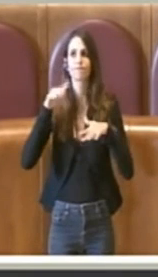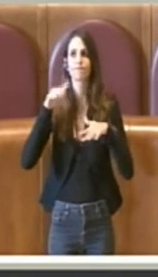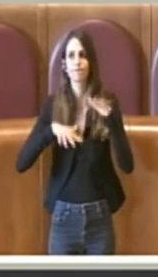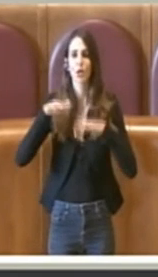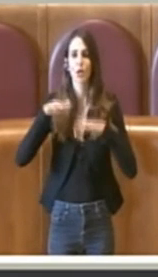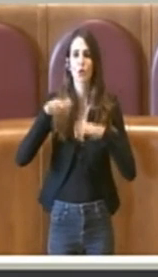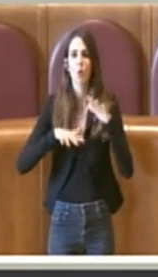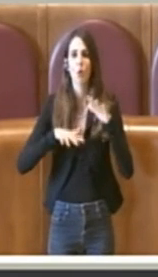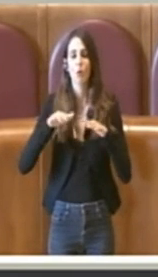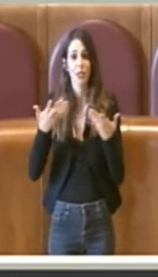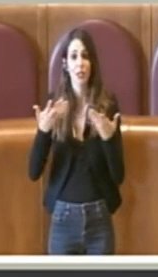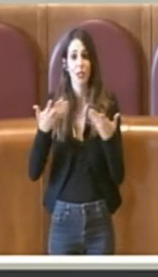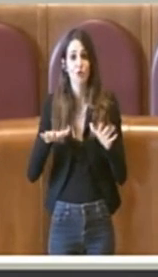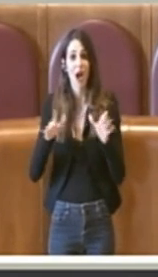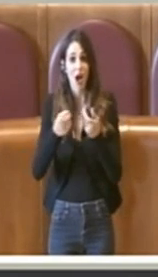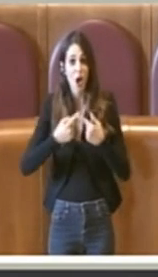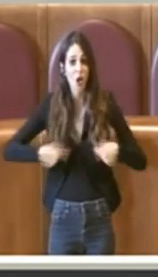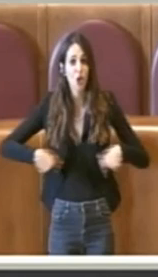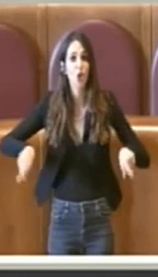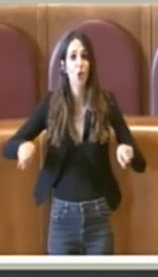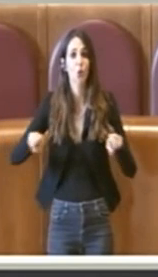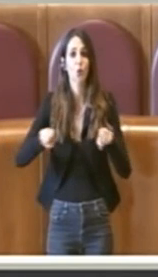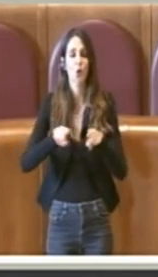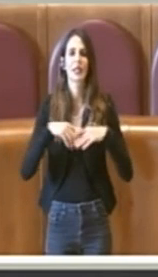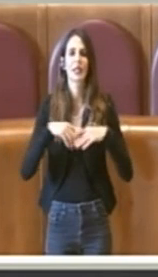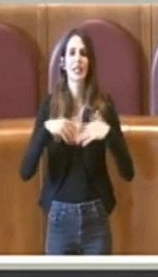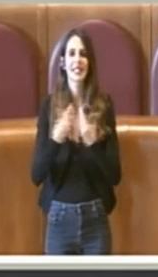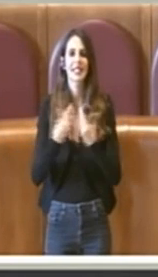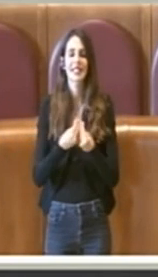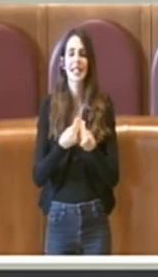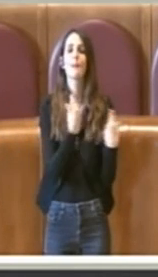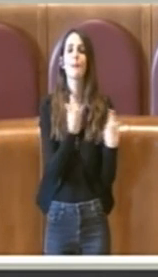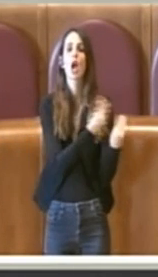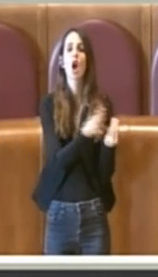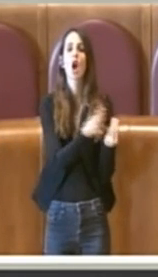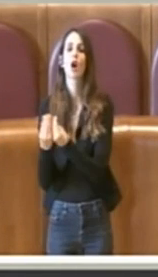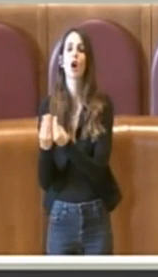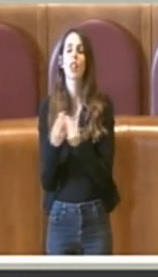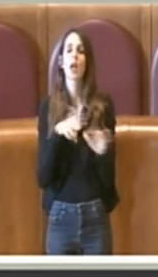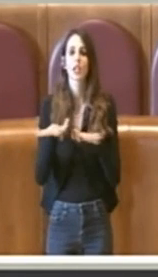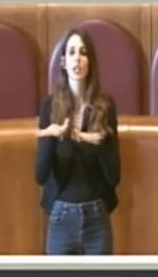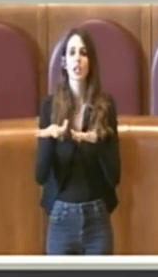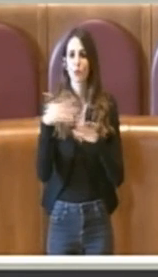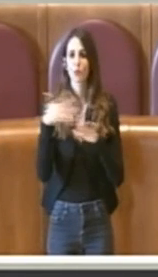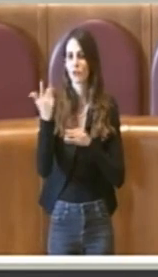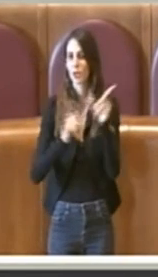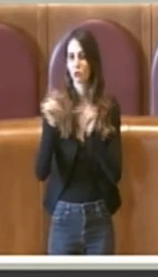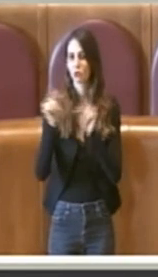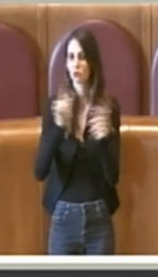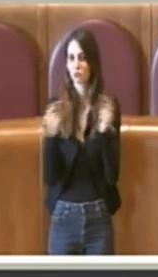in una riunione con i miei colleghi del Movimento 5 Stelle.